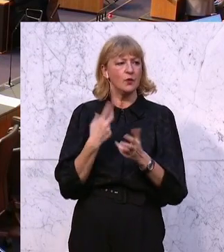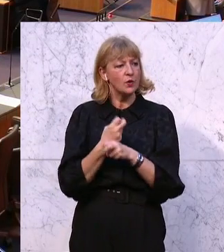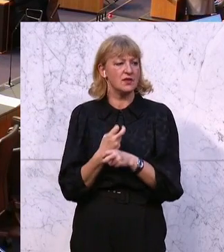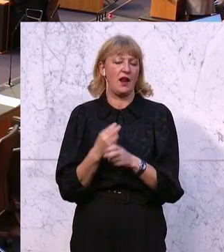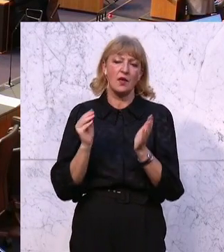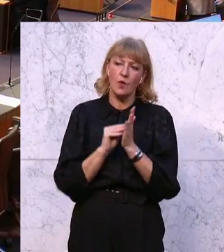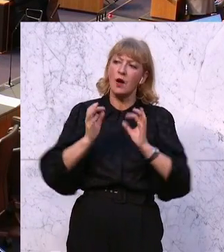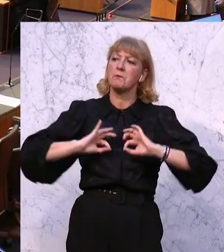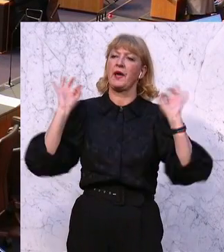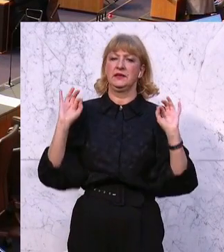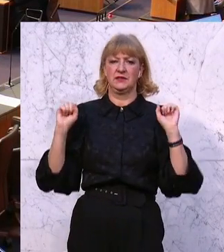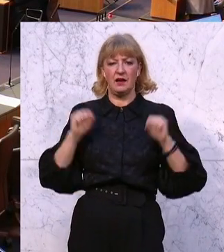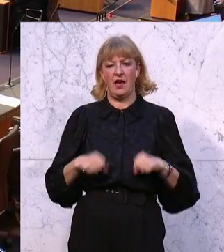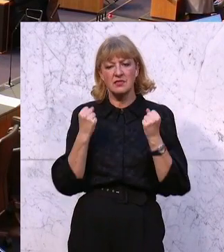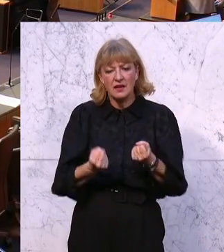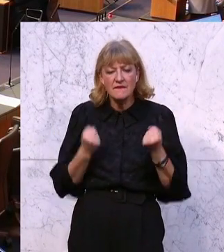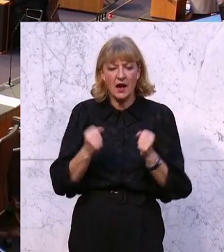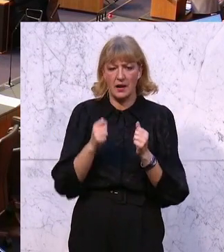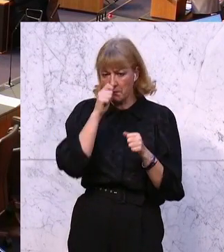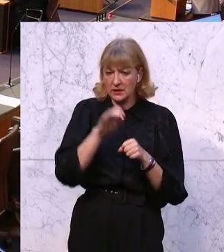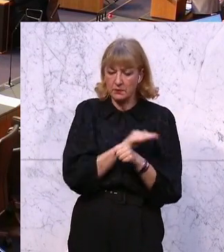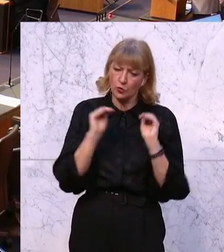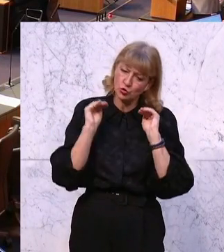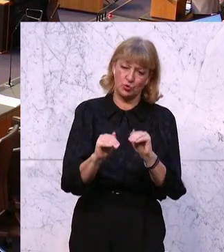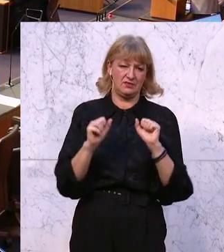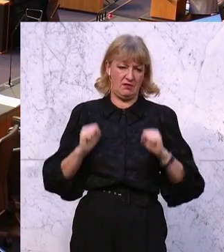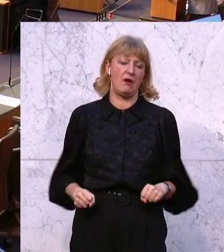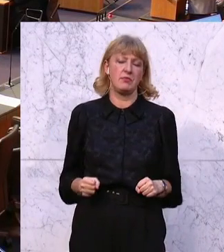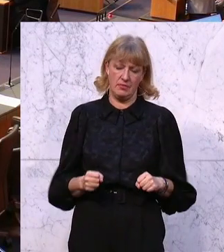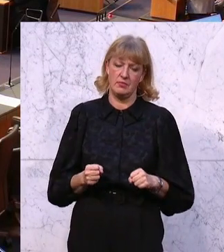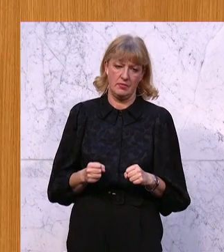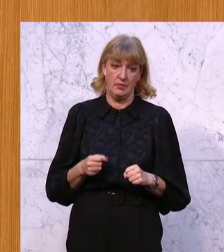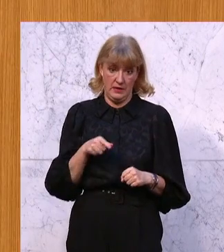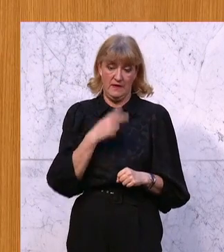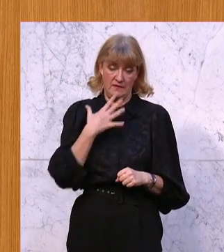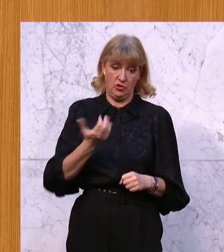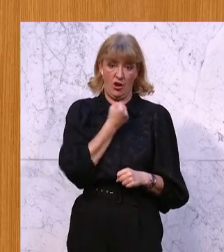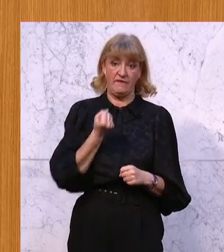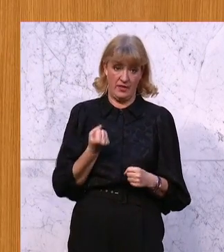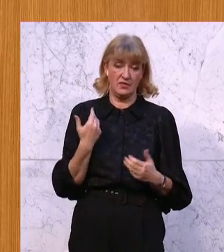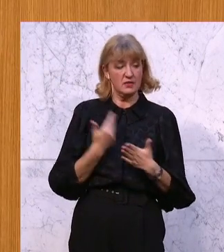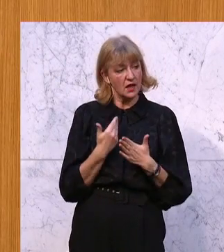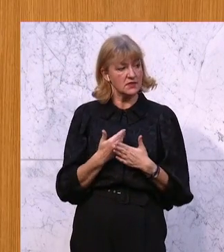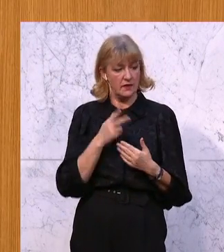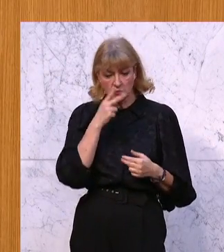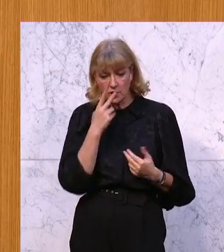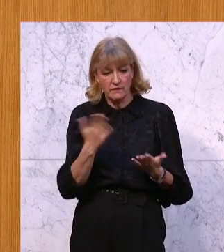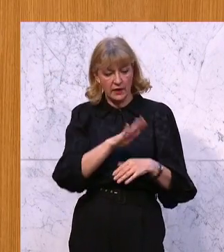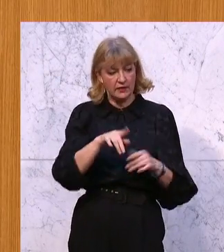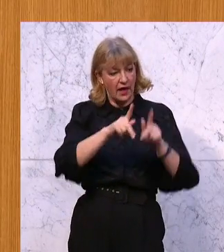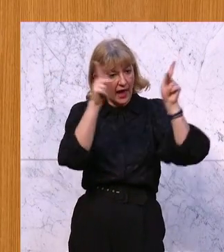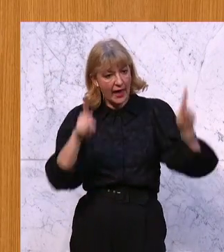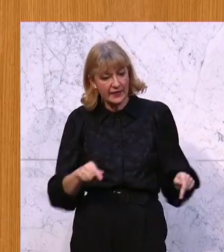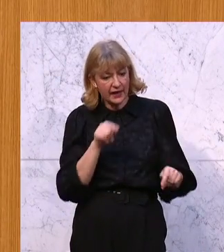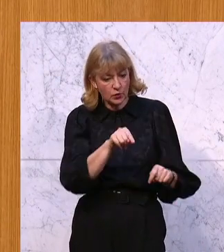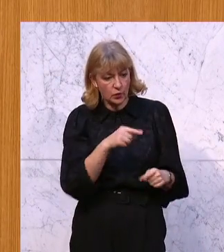besser vor Gewalt und vor Missbrauch schützen können. Und um das zu schaffen, müssen wir dafür sorgen, dass Kinder in Einrichtungen, wo sie